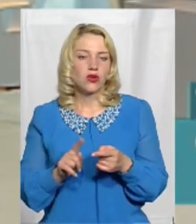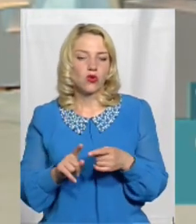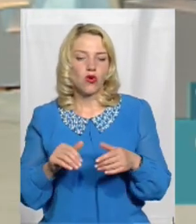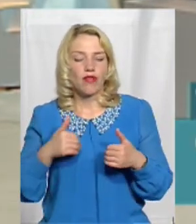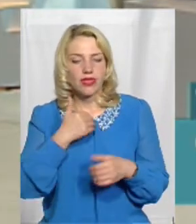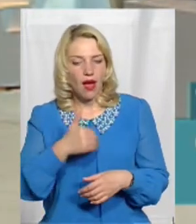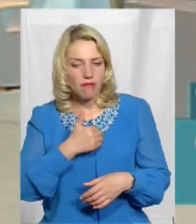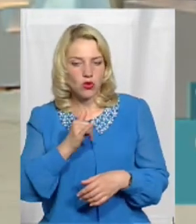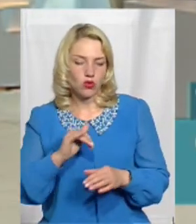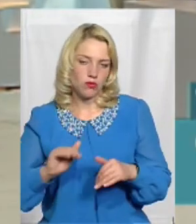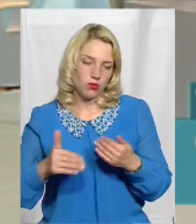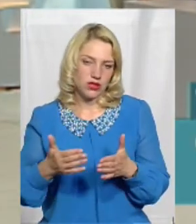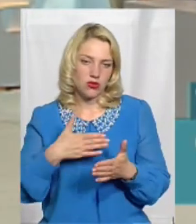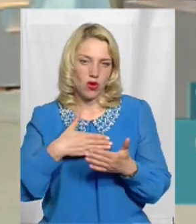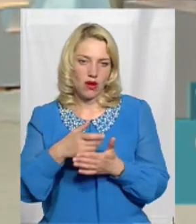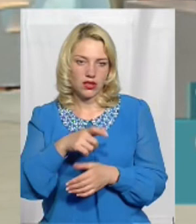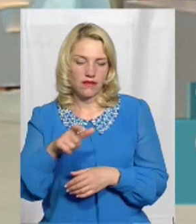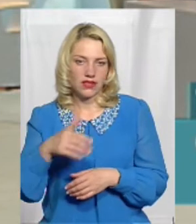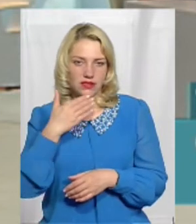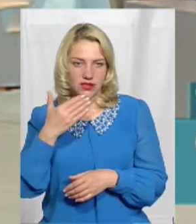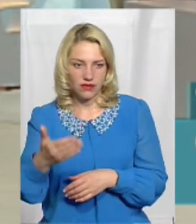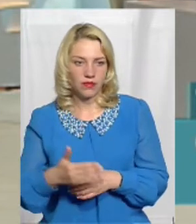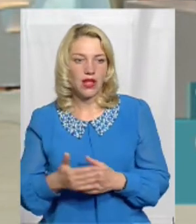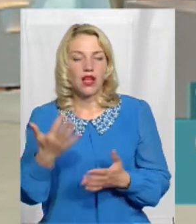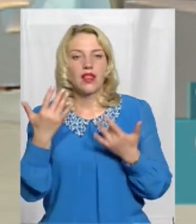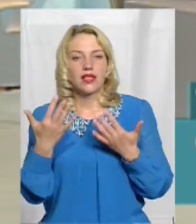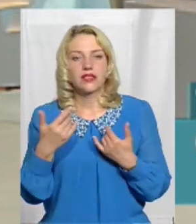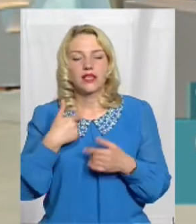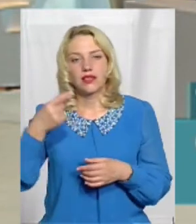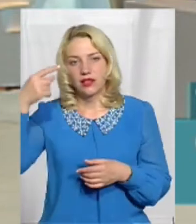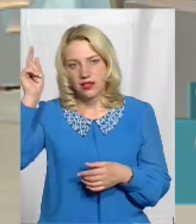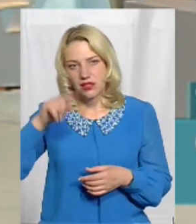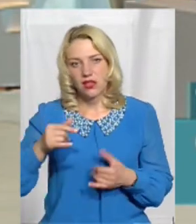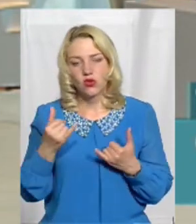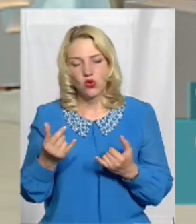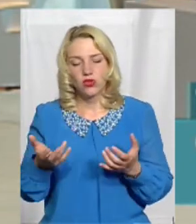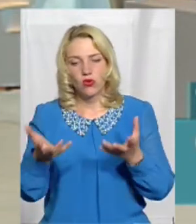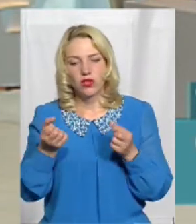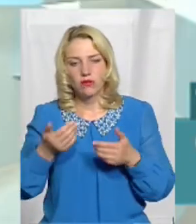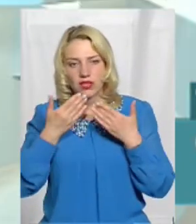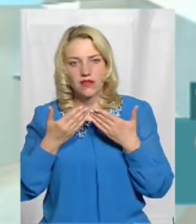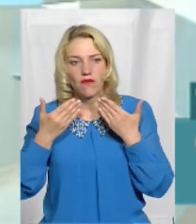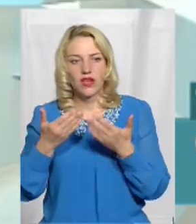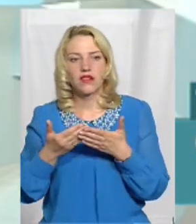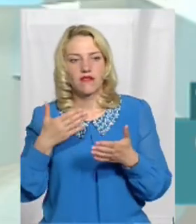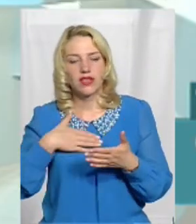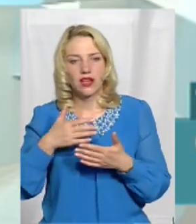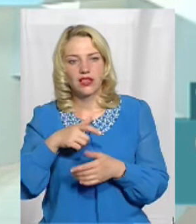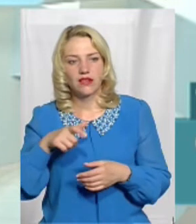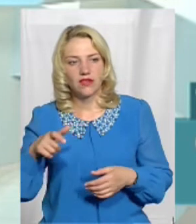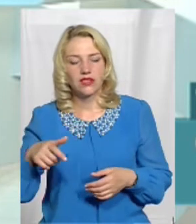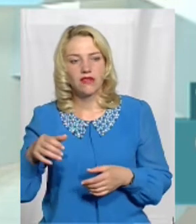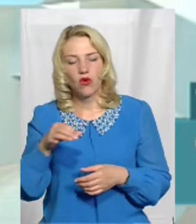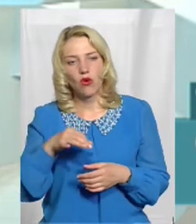пропозиції активістів Славицьких? Наскільки я знаю, що сьогодні отримано звернення від активістів